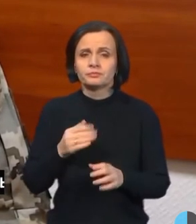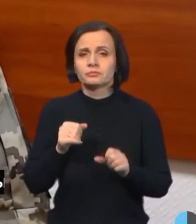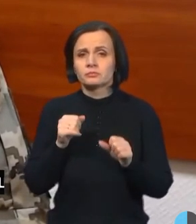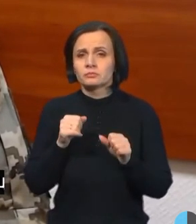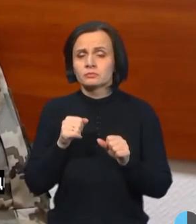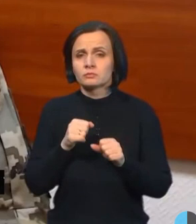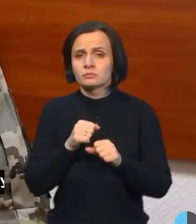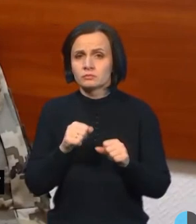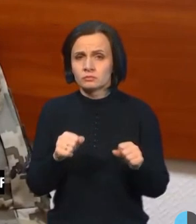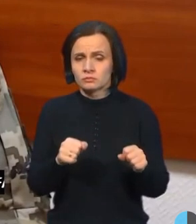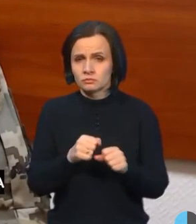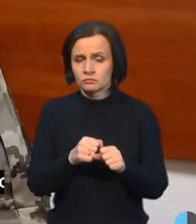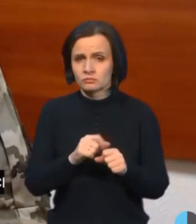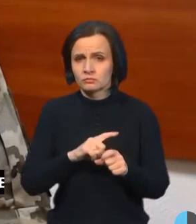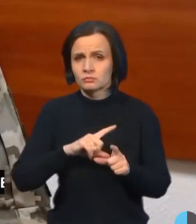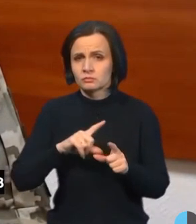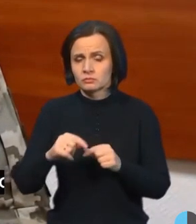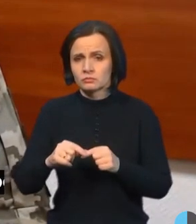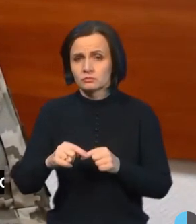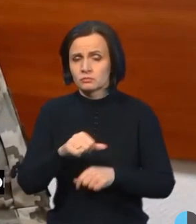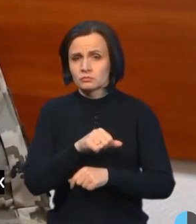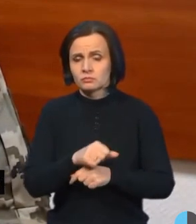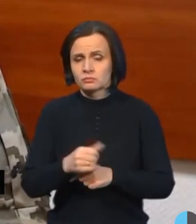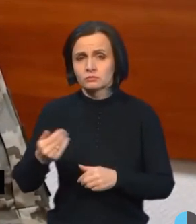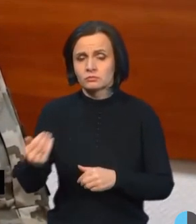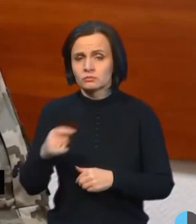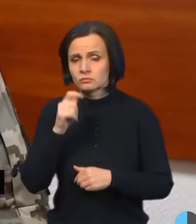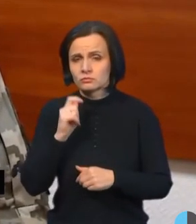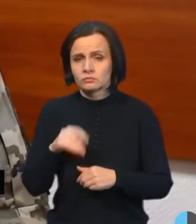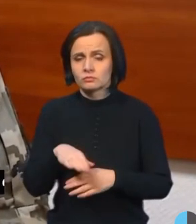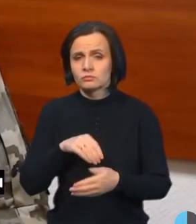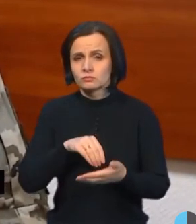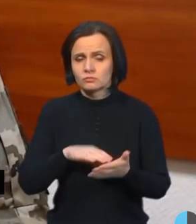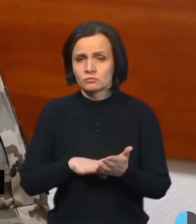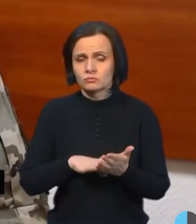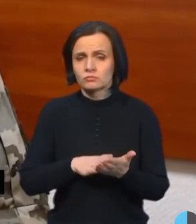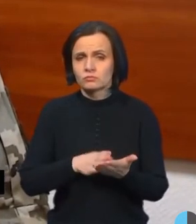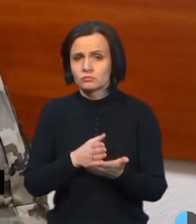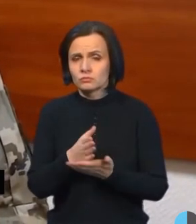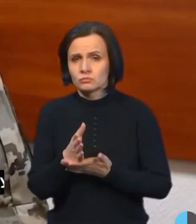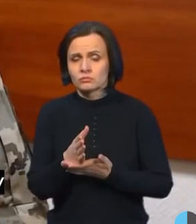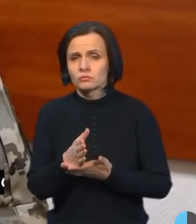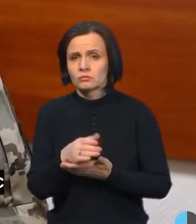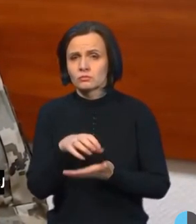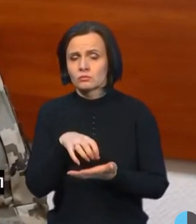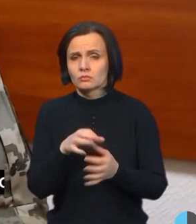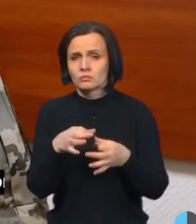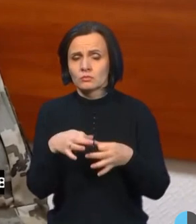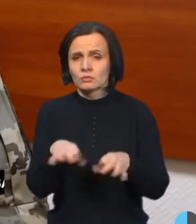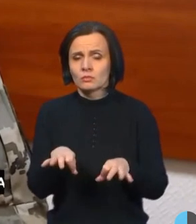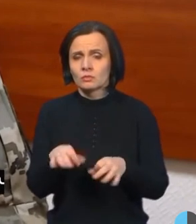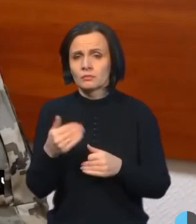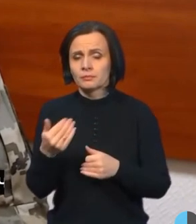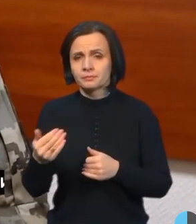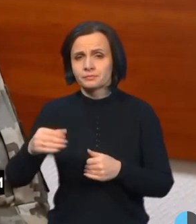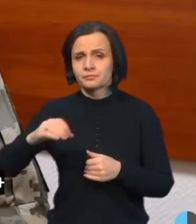перетнути кордон в бік України. Все ж таки ми фіксуємо, що по напрямку пункту пропуску Порубне в бік України